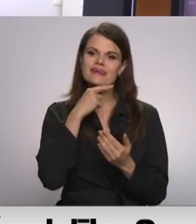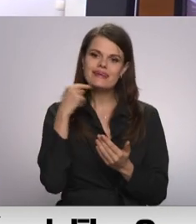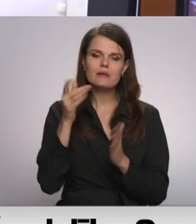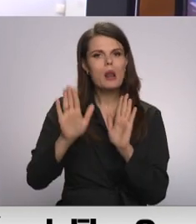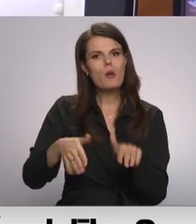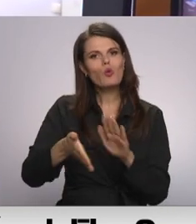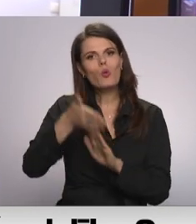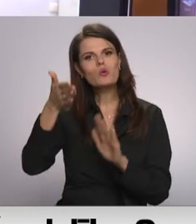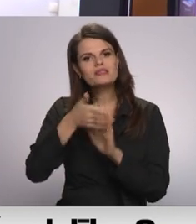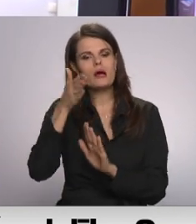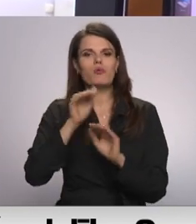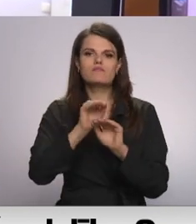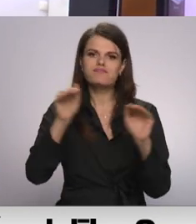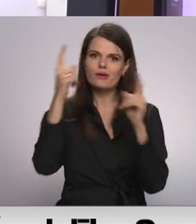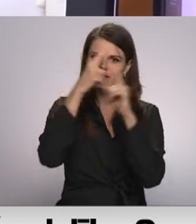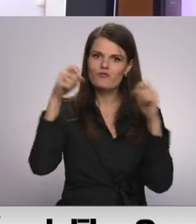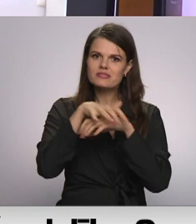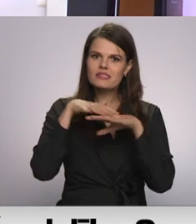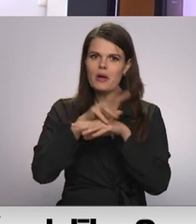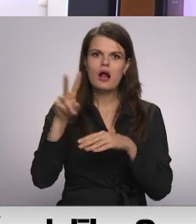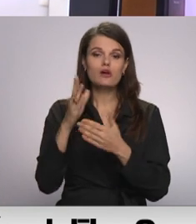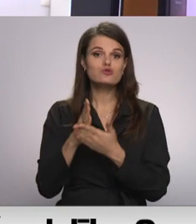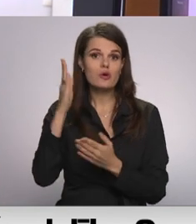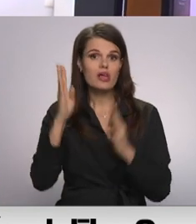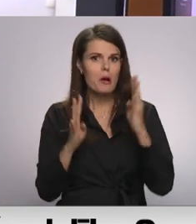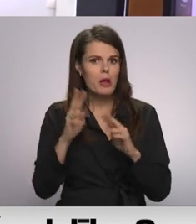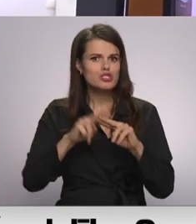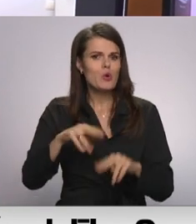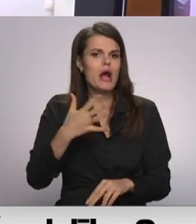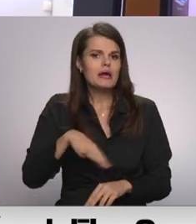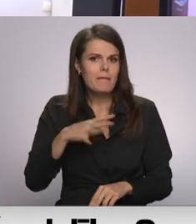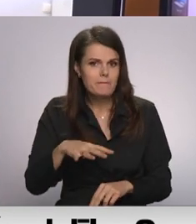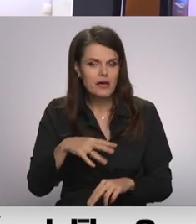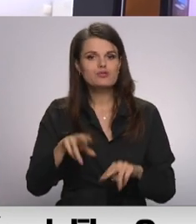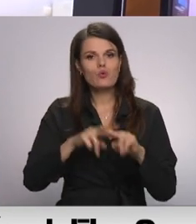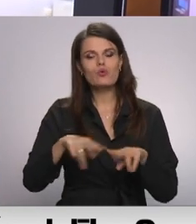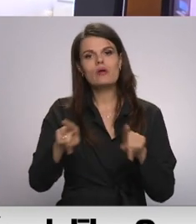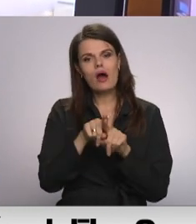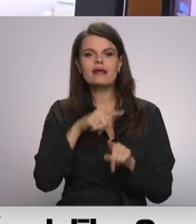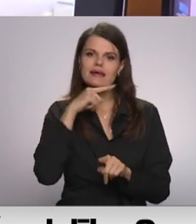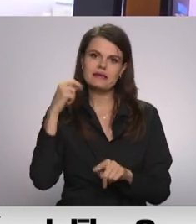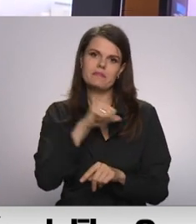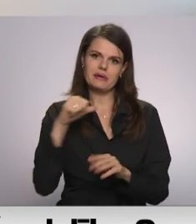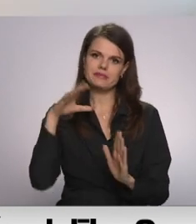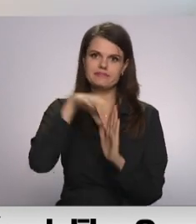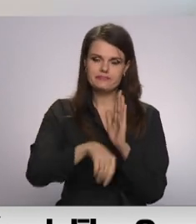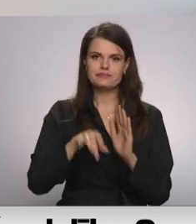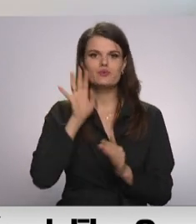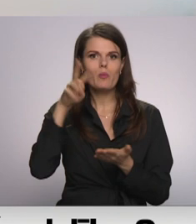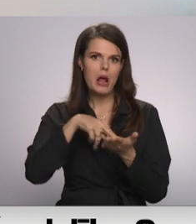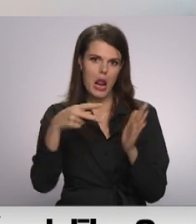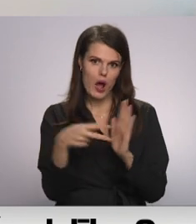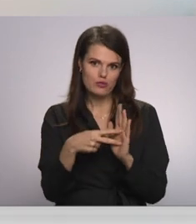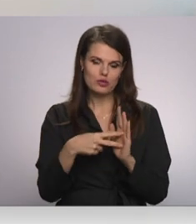uzlabojums sabiedrības informēšanā par mežā notiekošiem darbiem, bet arī iesaistīties to plānošanā. Mēs